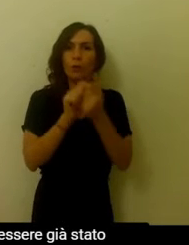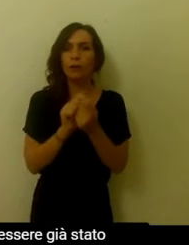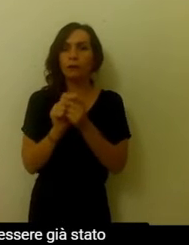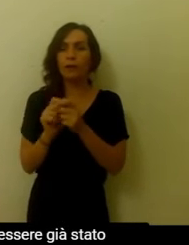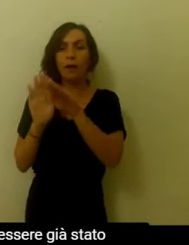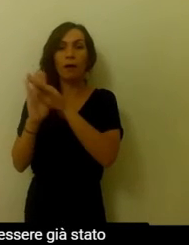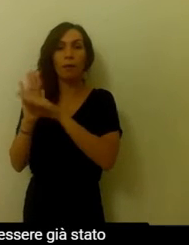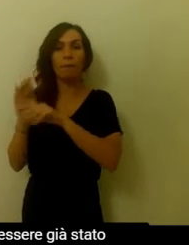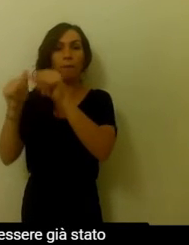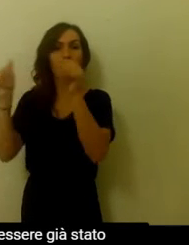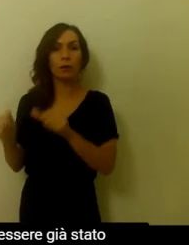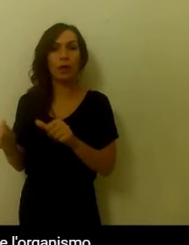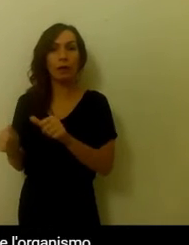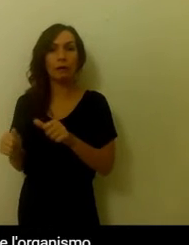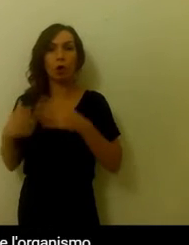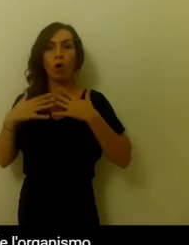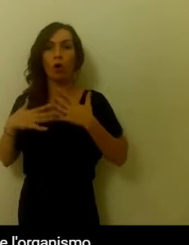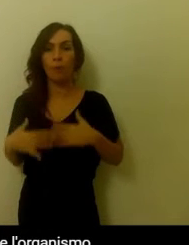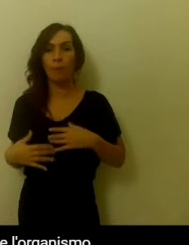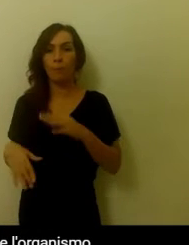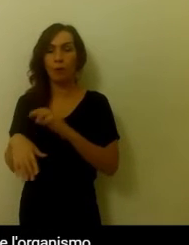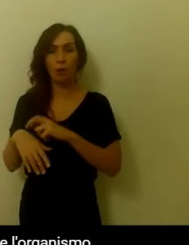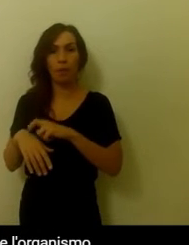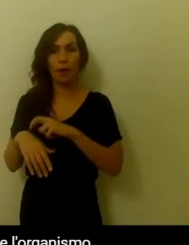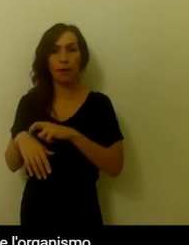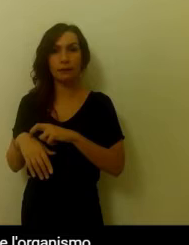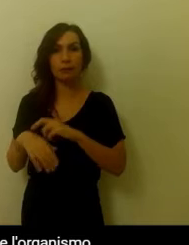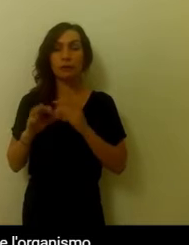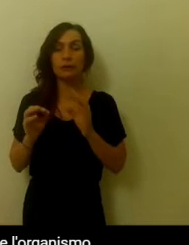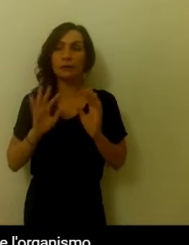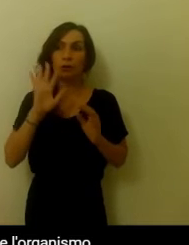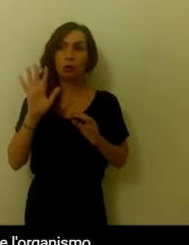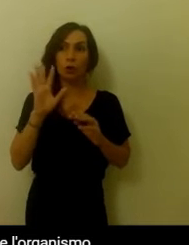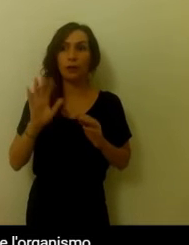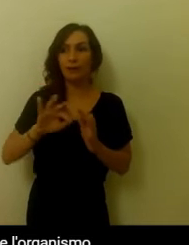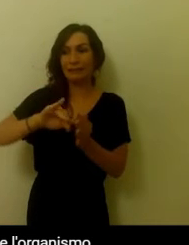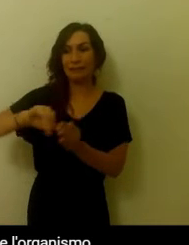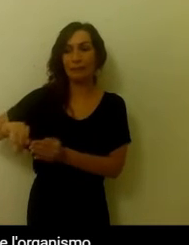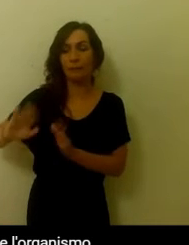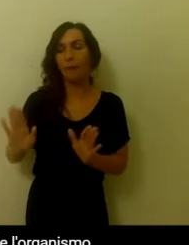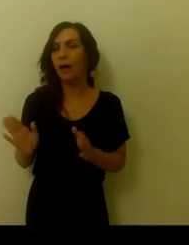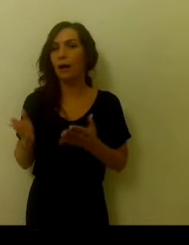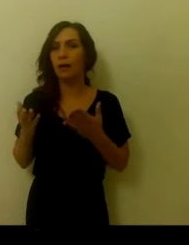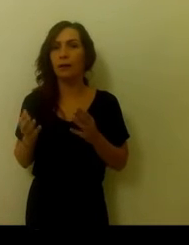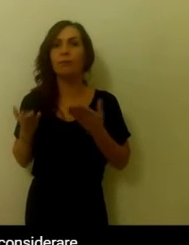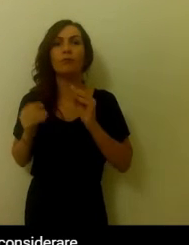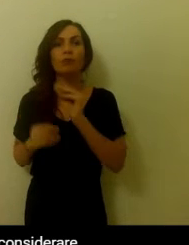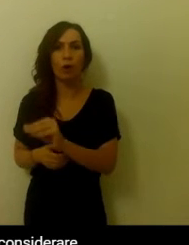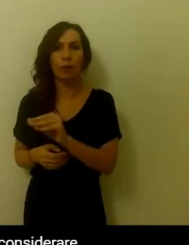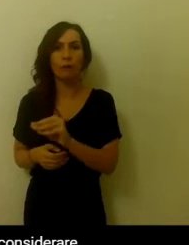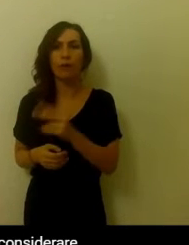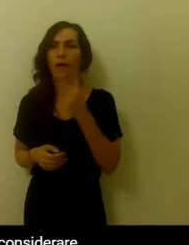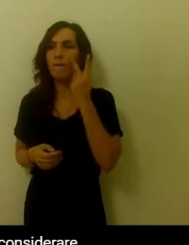purtroppo dovrebbe essere già stato accantonato, purtroppo è ancora troppo frequente, che vede l'organismo come una macchina,